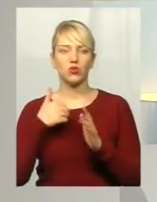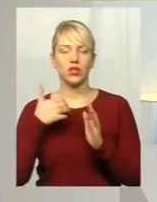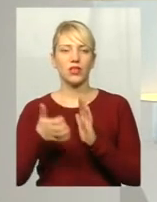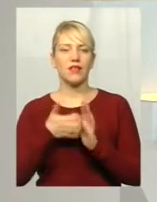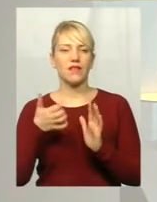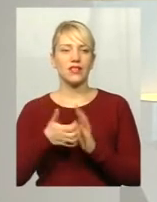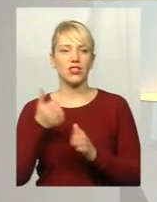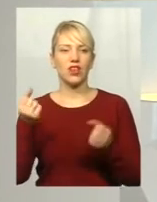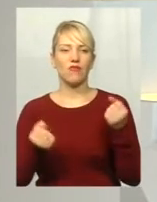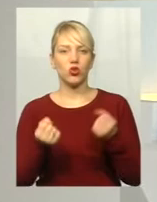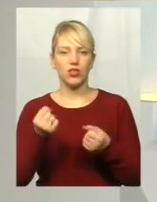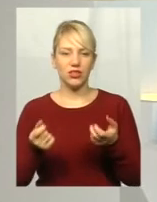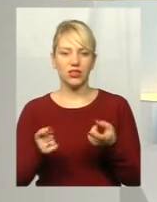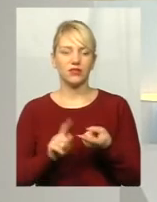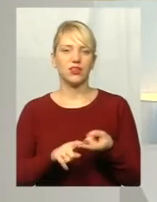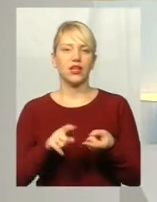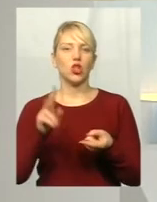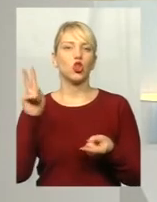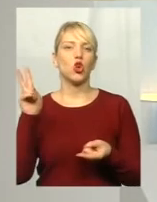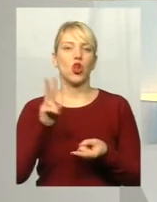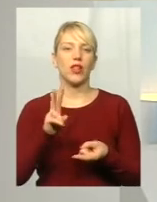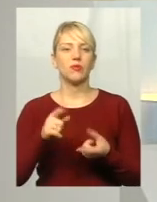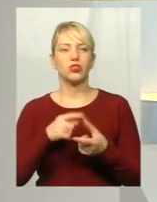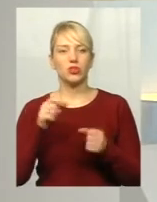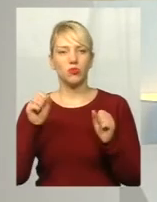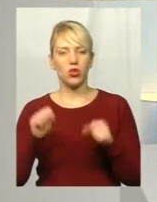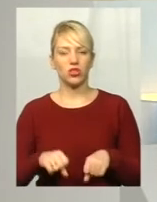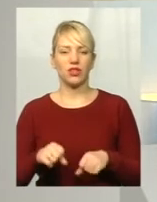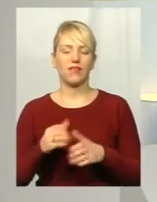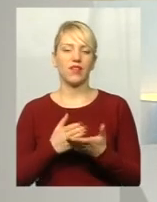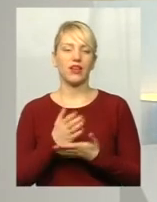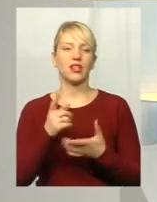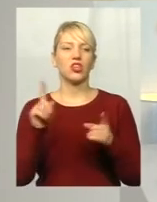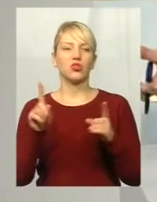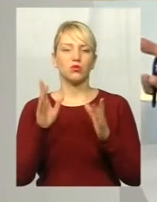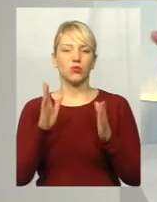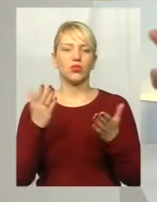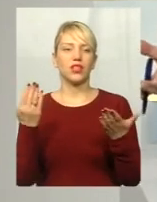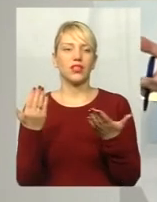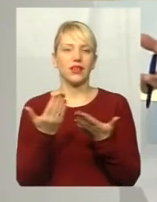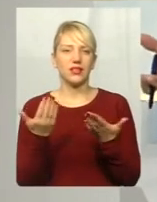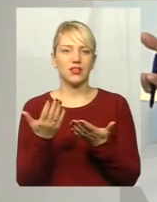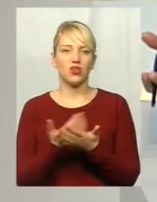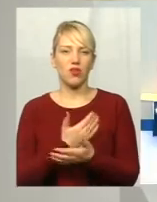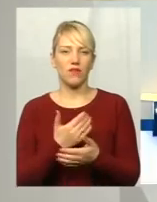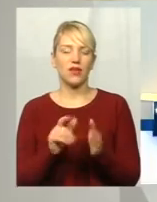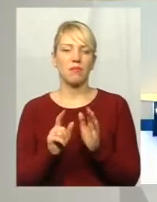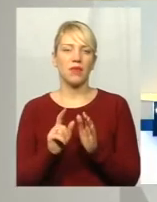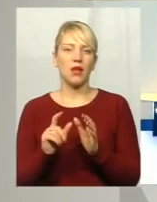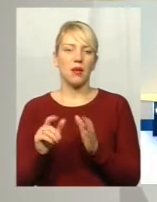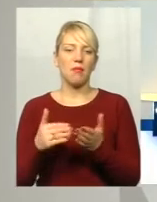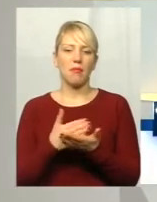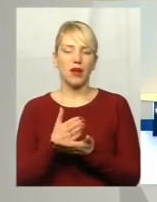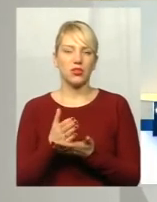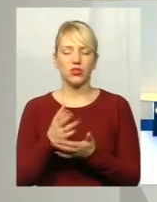самих тролейбусів не вистачає? Чи можливі варіанти, що все ж таки будуть ще нові маршрути якісь, але там будуть їздити ті самі спринтери? Ну не